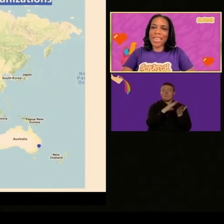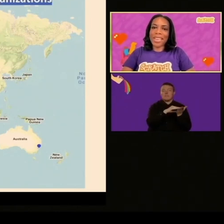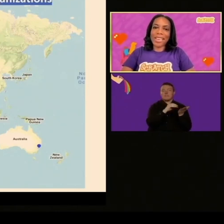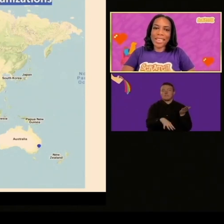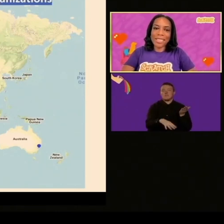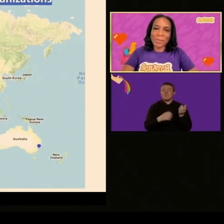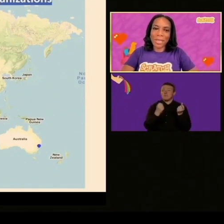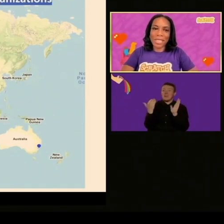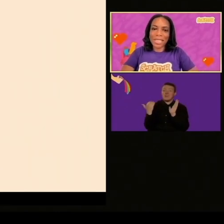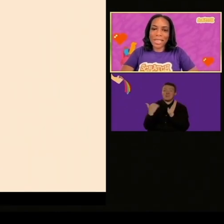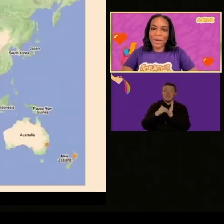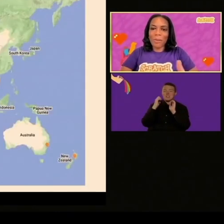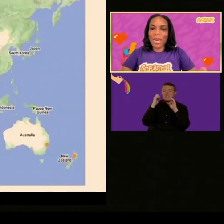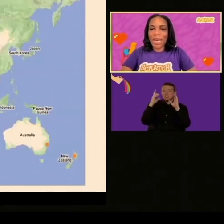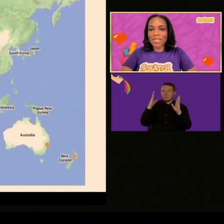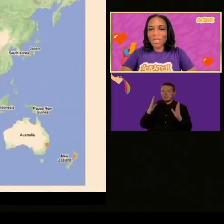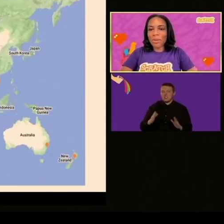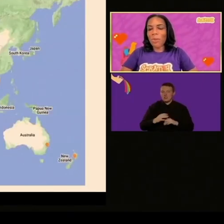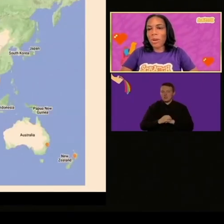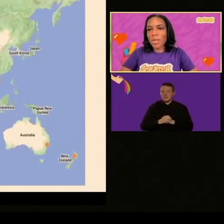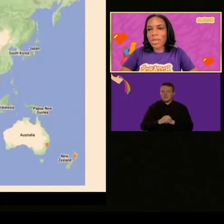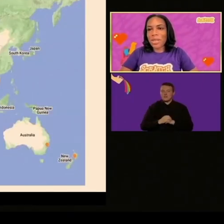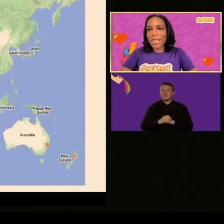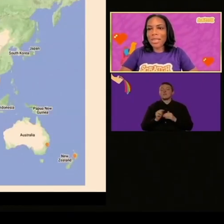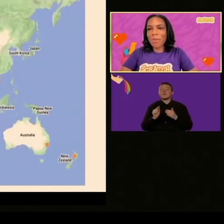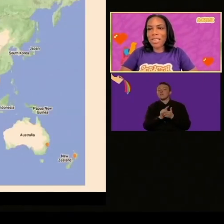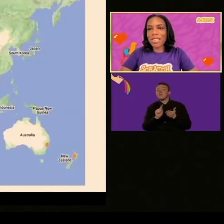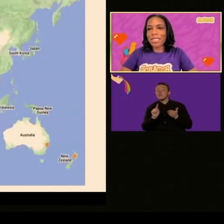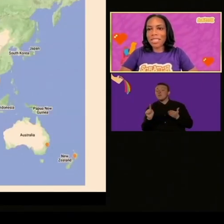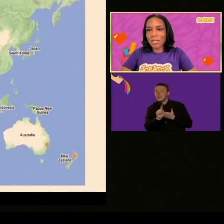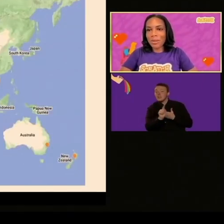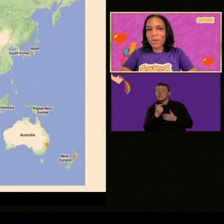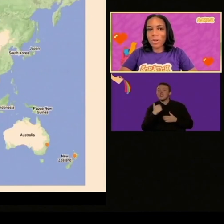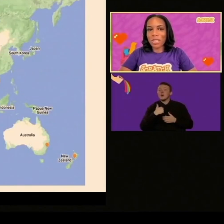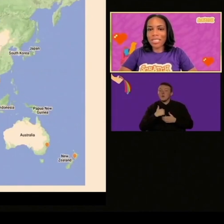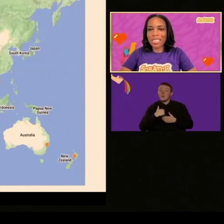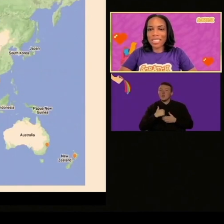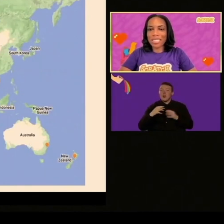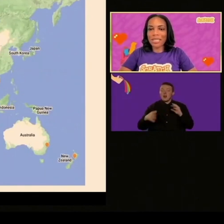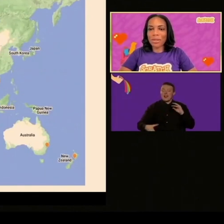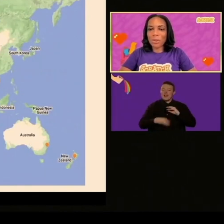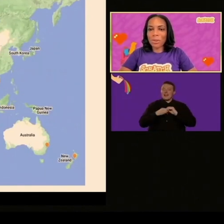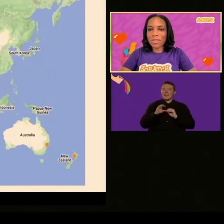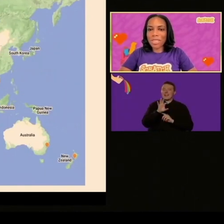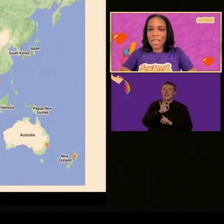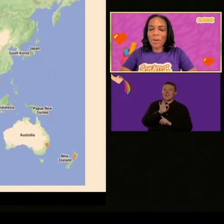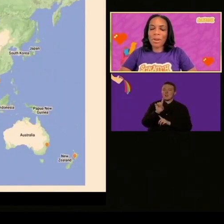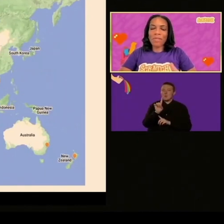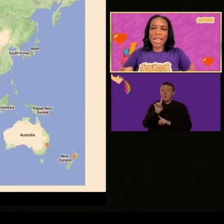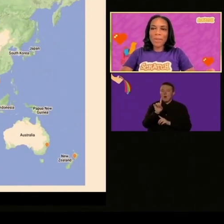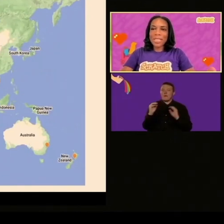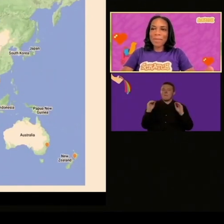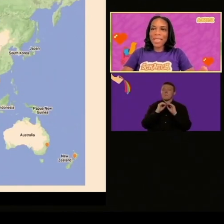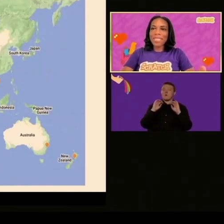ci siamo sparsi in moltissimi paesi intorno al mondo è uno sforzo molto importante questo